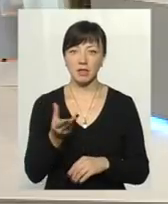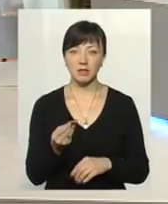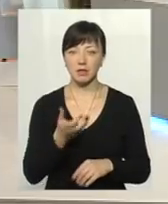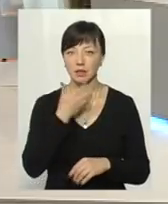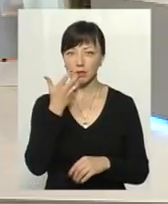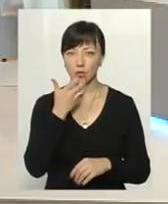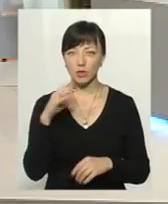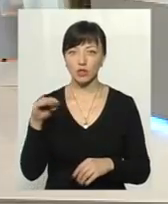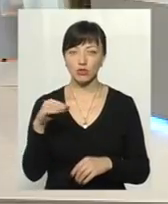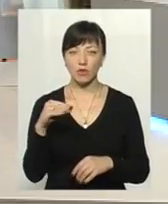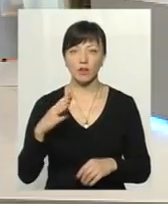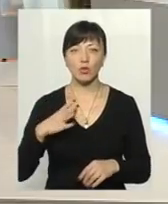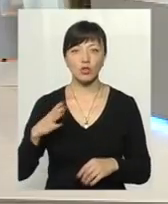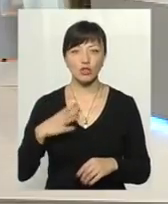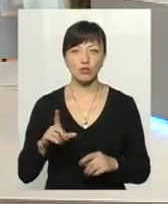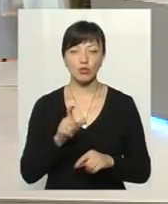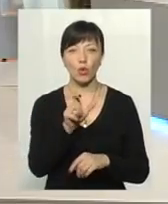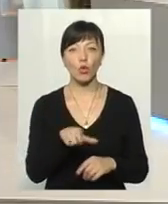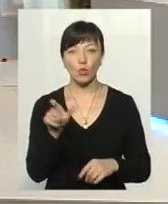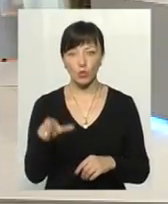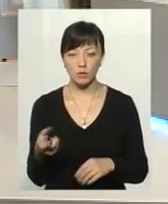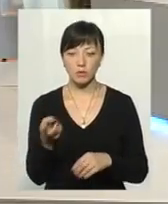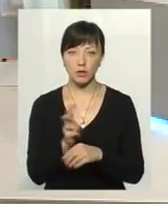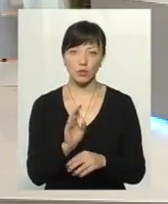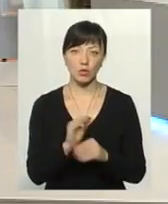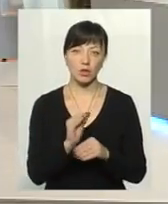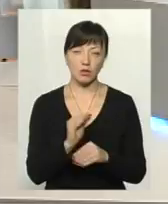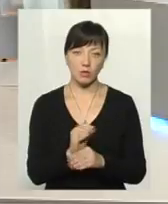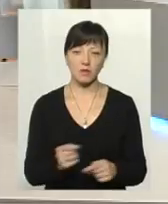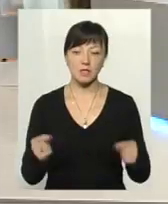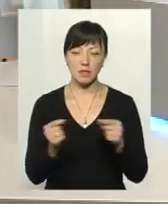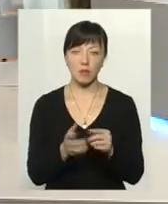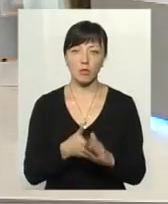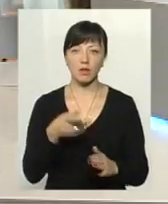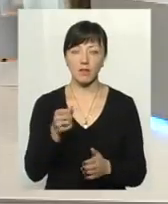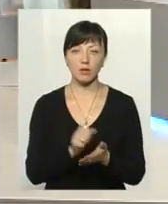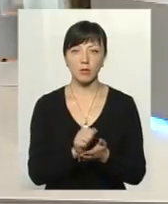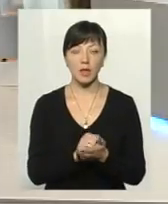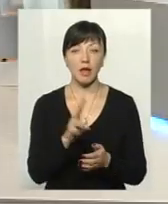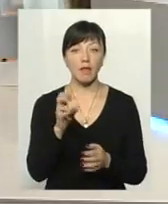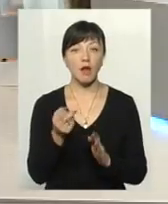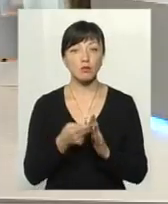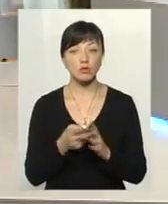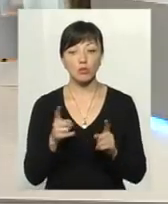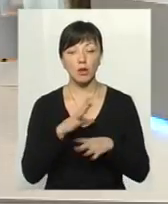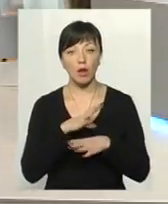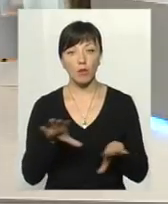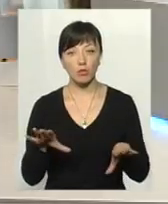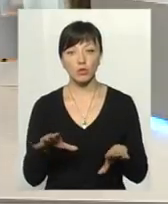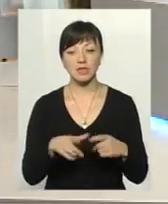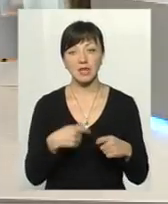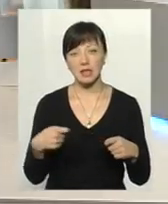за тепло за жовтень, очікується, що люди підуть, додаткові, саме подавати документи на субсидію. І щоб не було